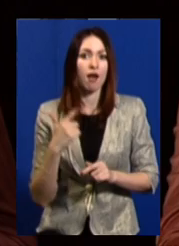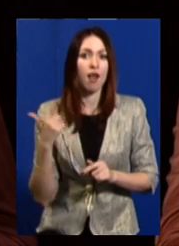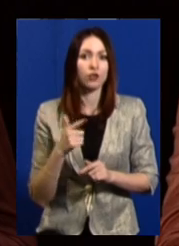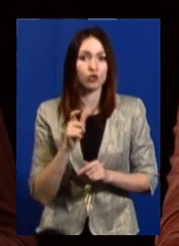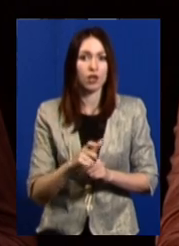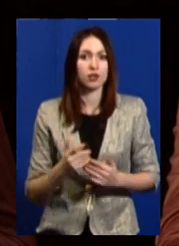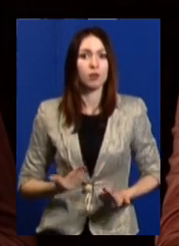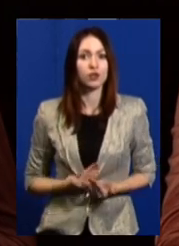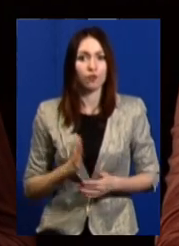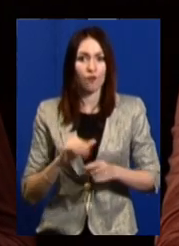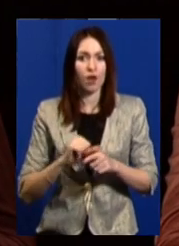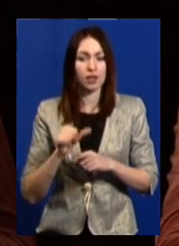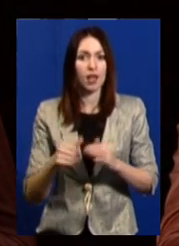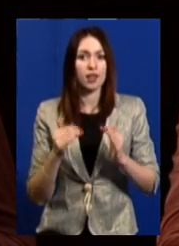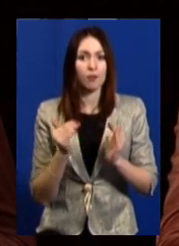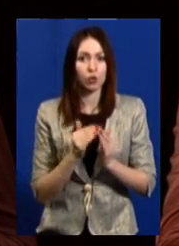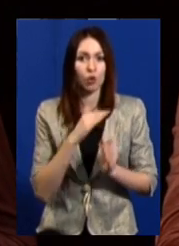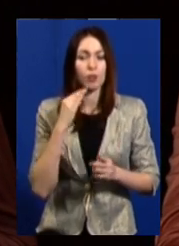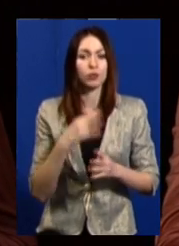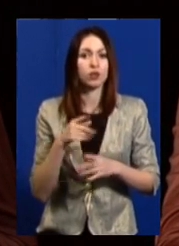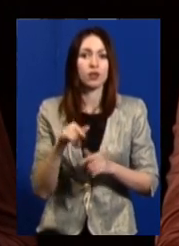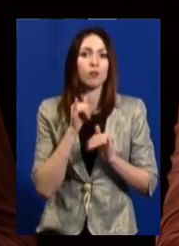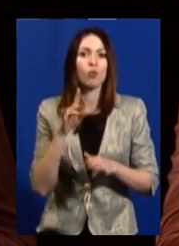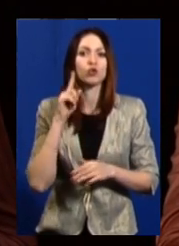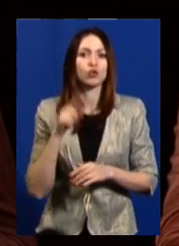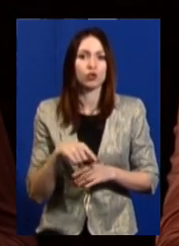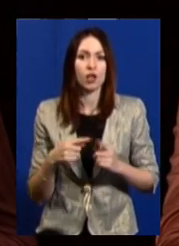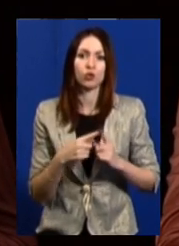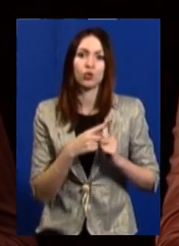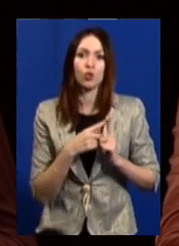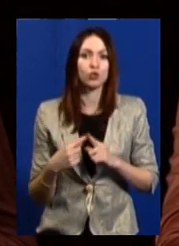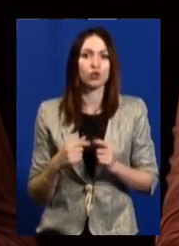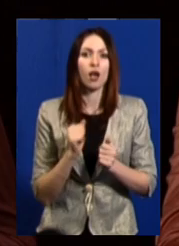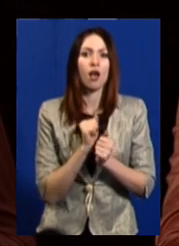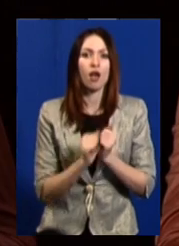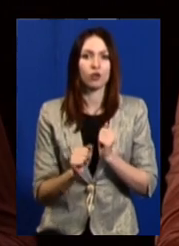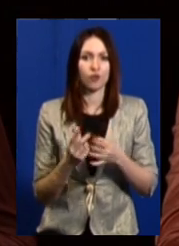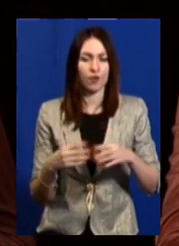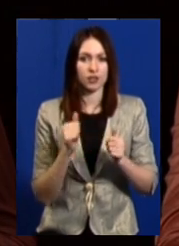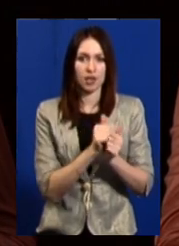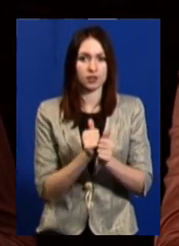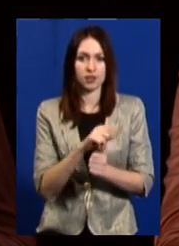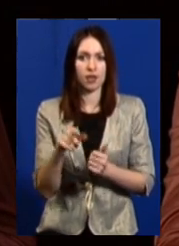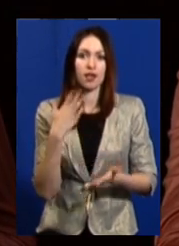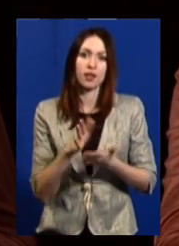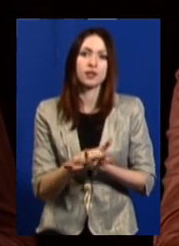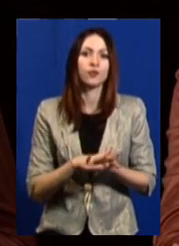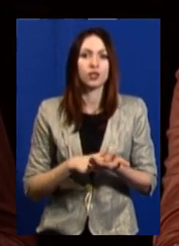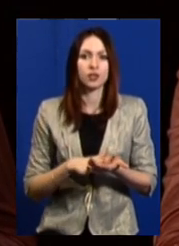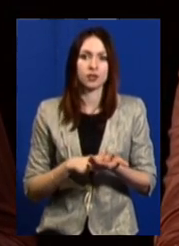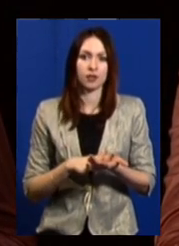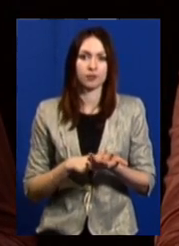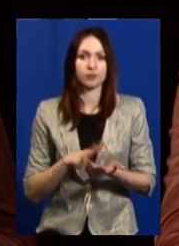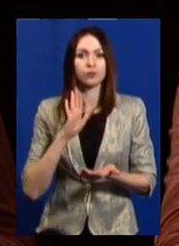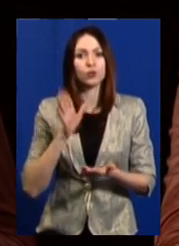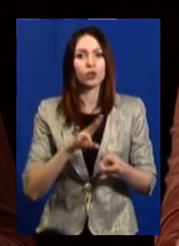проживаючи в окремому будинку багатоповерховому, ти не можеш знати точнісінька кожного сусіда, чи, вибачте, з адекватною він